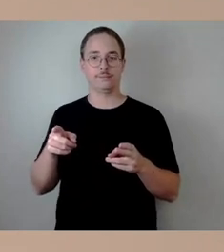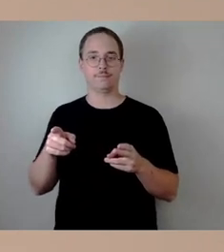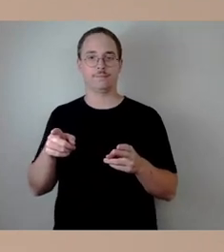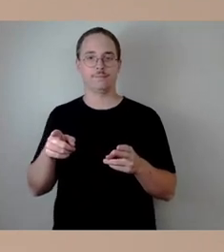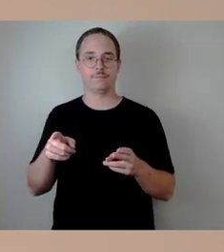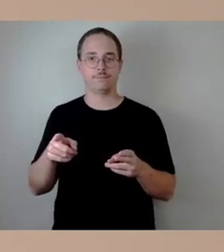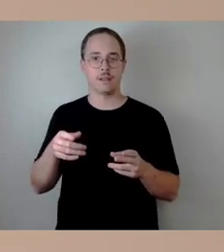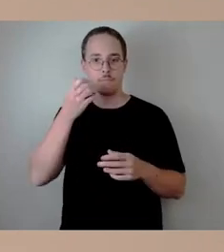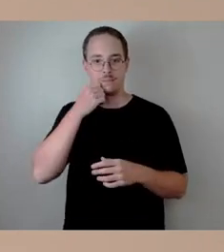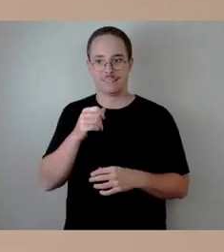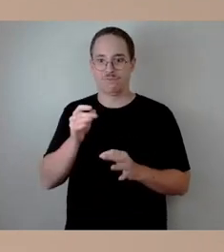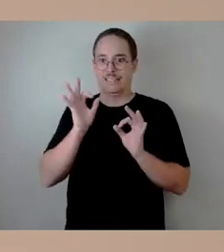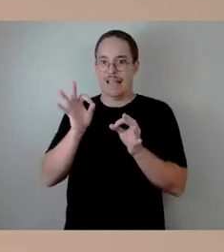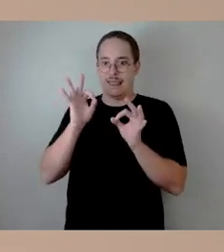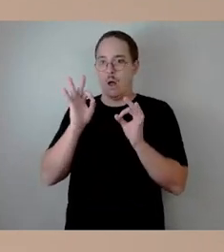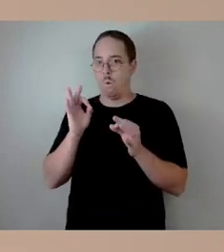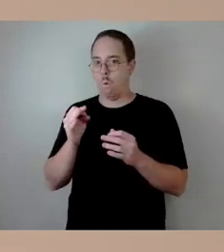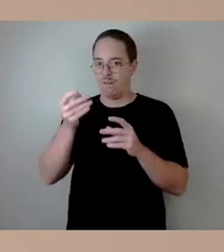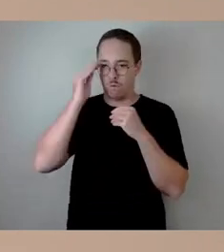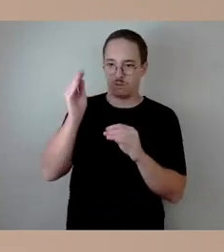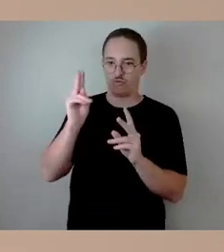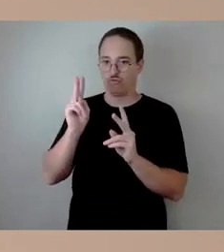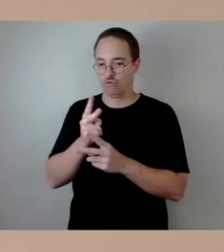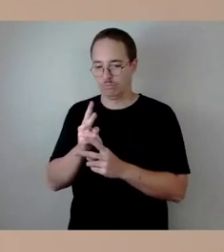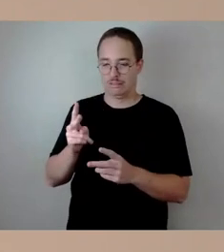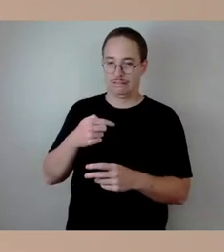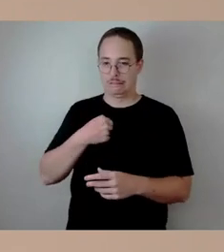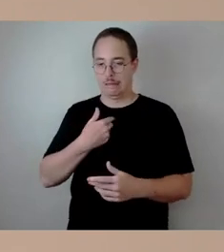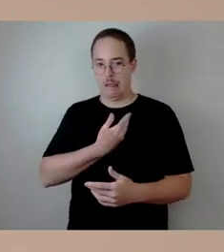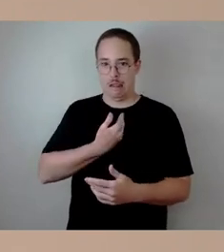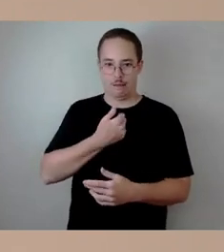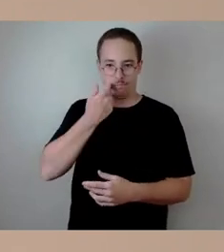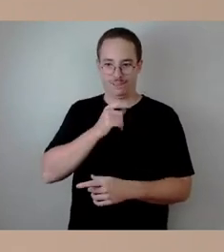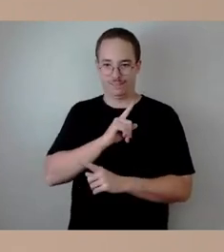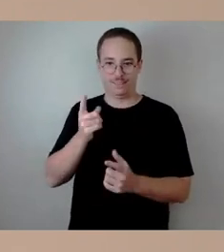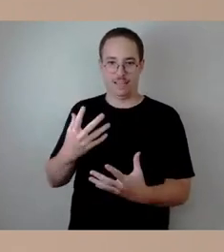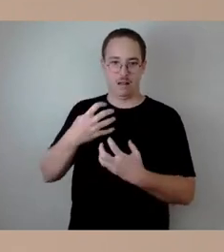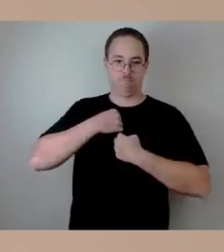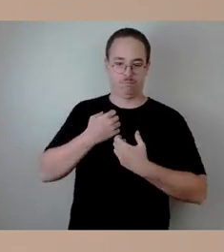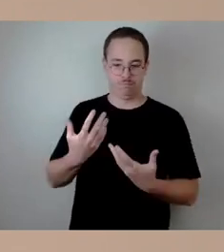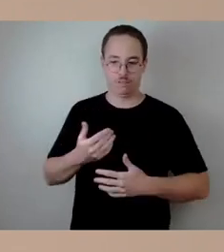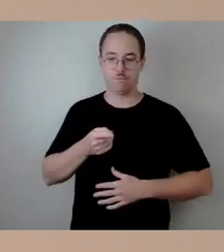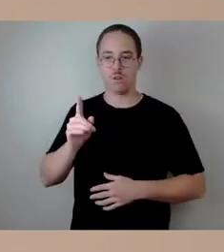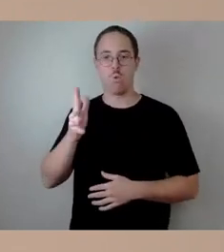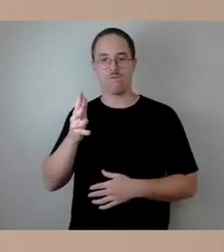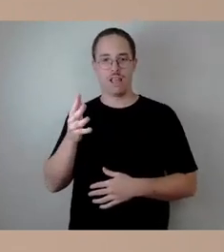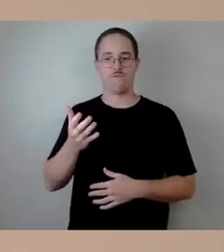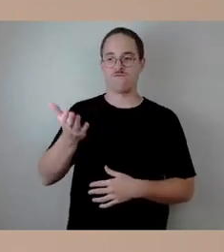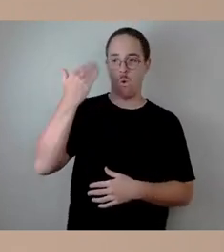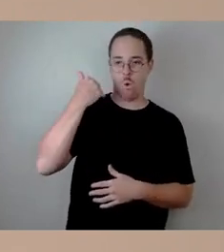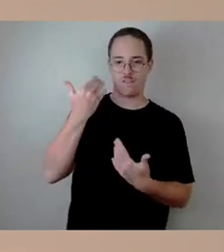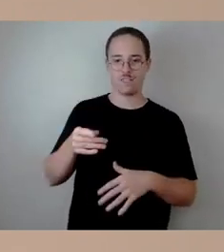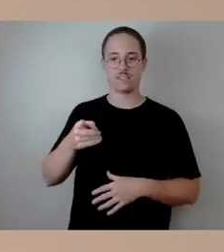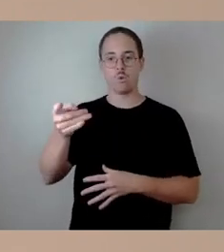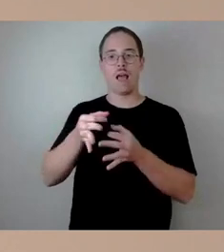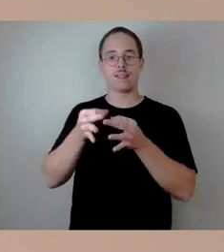Sie mich jetzt nicht, nach meiner Erinnerung sind es ungefähr 900 Fahrzeuge, die da vorher durchgefahren sind in